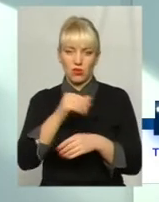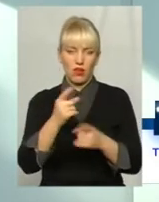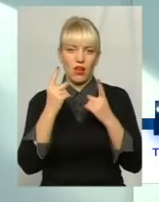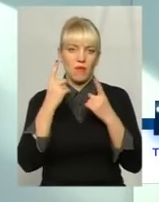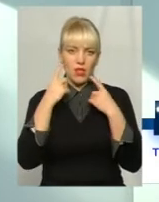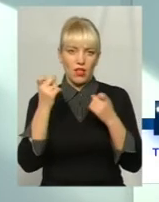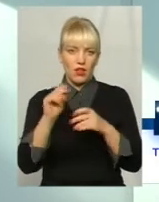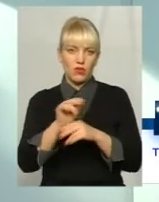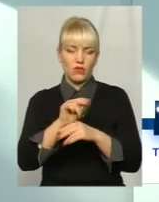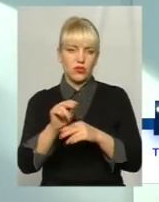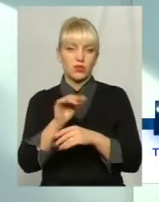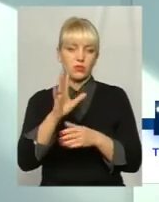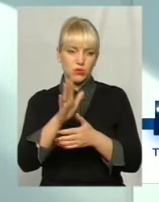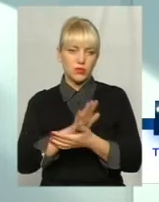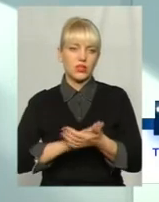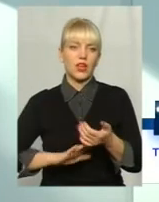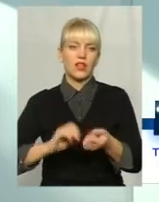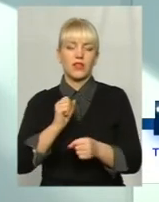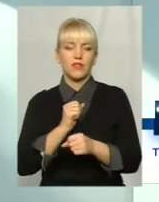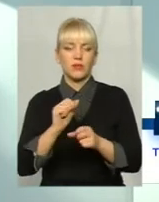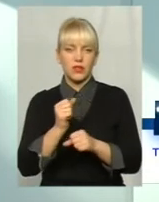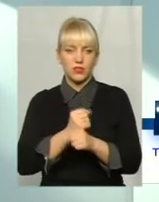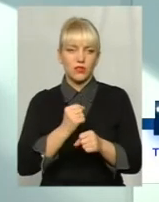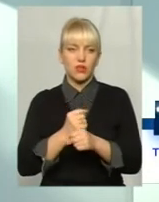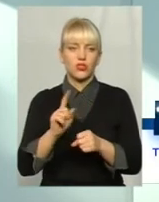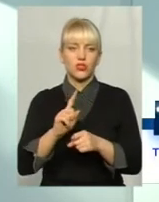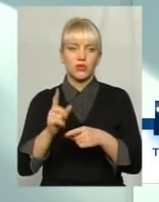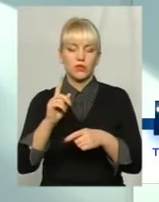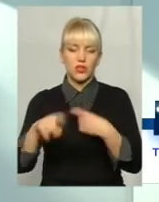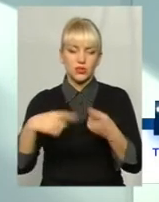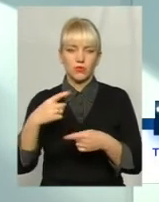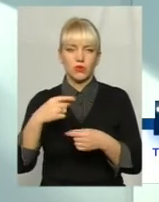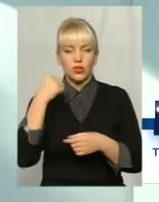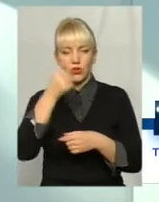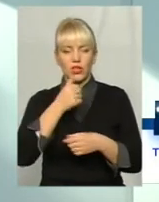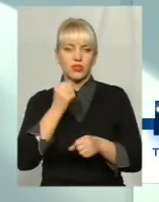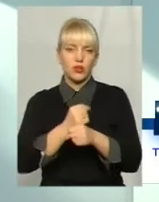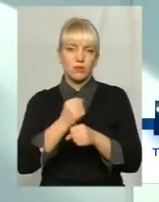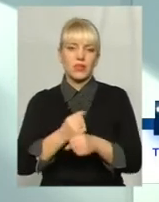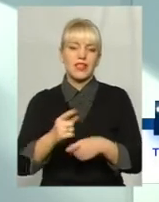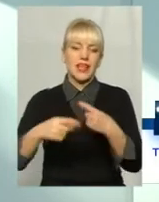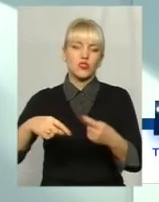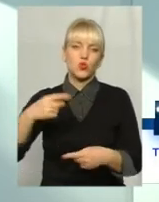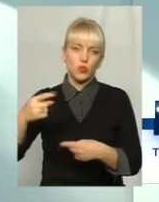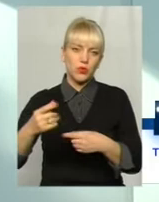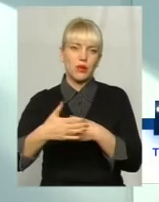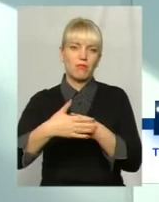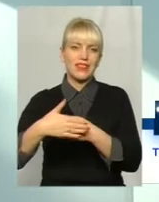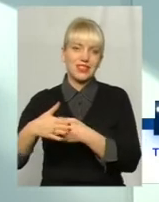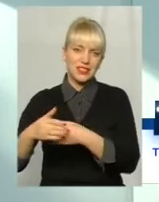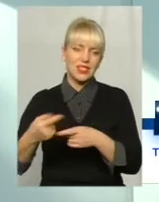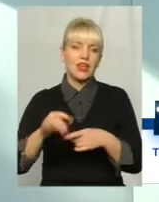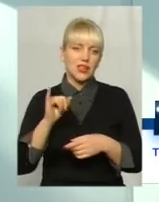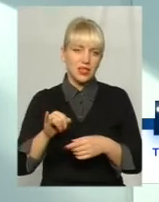відремонтувати. Будемо далі працювати, щоб зробити ще наступні під'їзди. До кінця вже завершити ремонт. Раз розпочали, ми його на